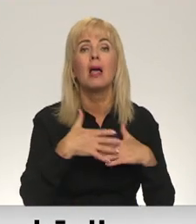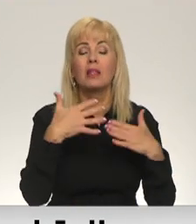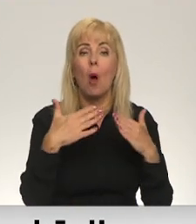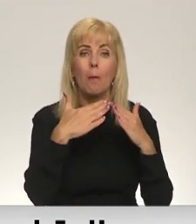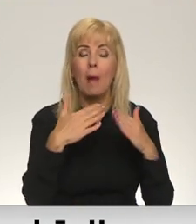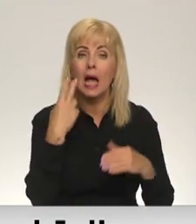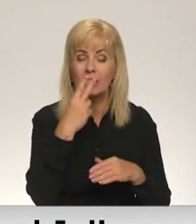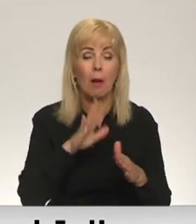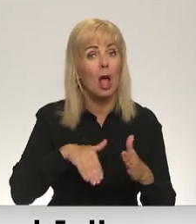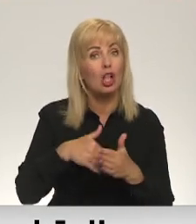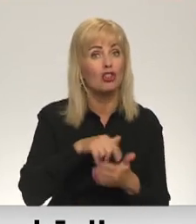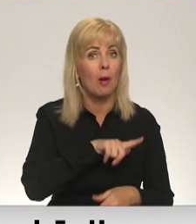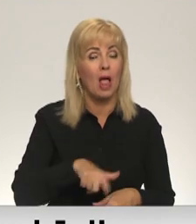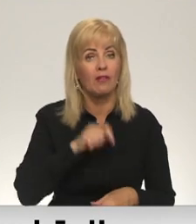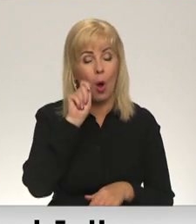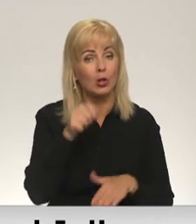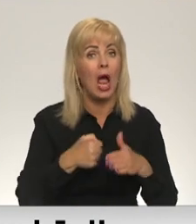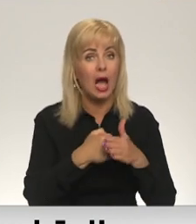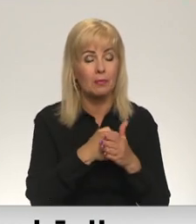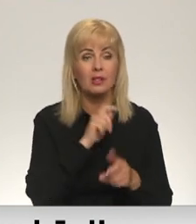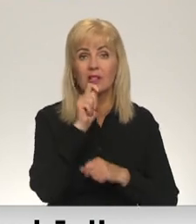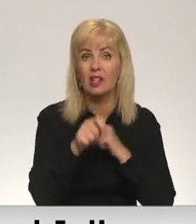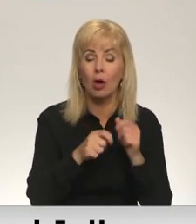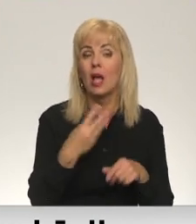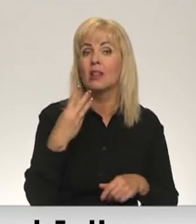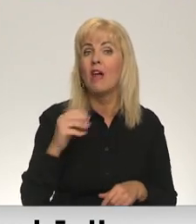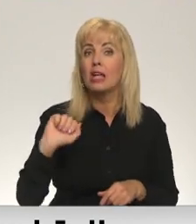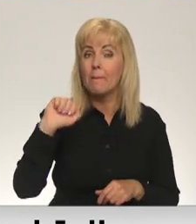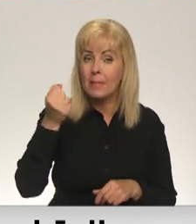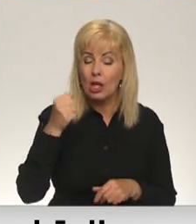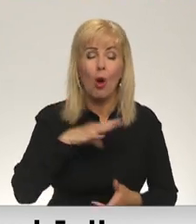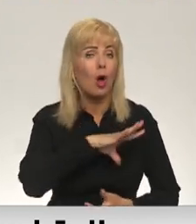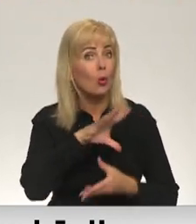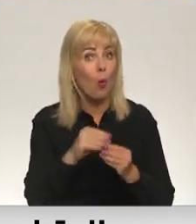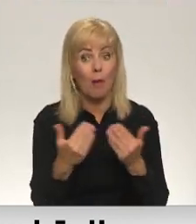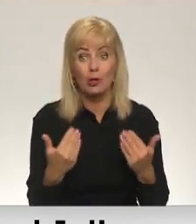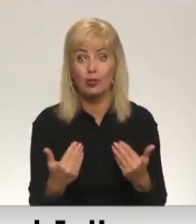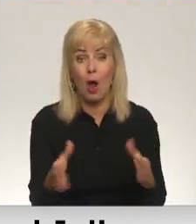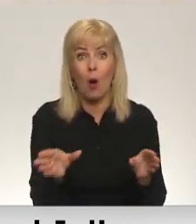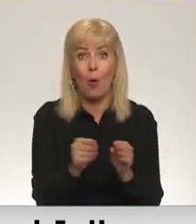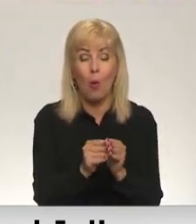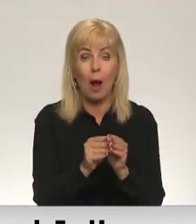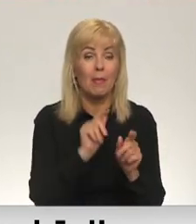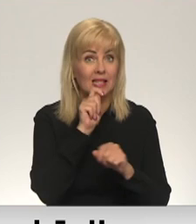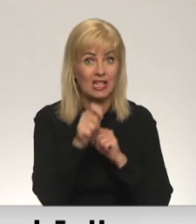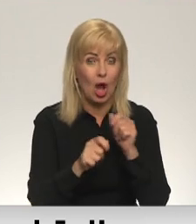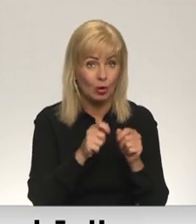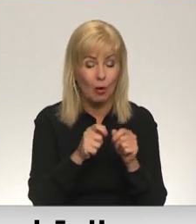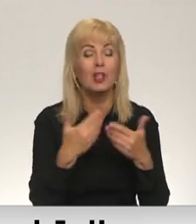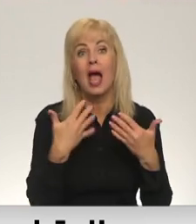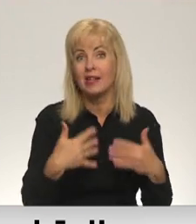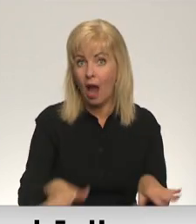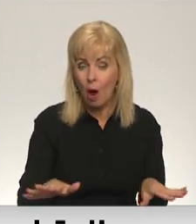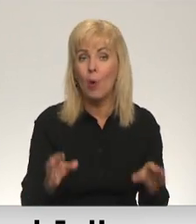Līdz šim Latvijā Ukrainas atbalstam saziedoti 9 miljoni, bet kopā ar šodienas ziedojumu kopējais ziedojuma apjoms